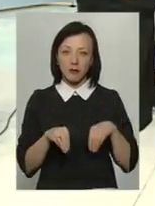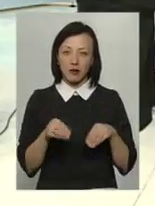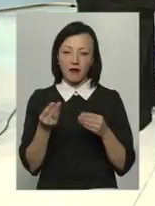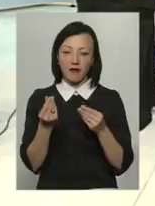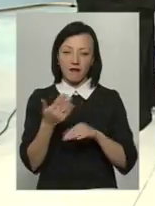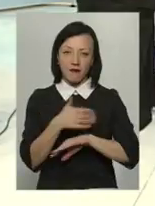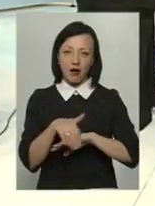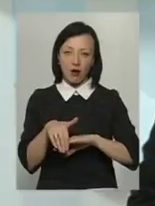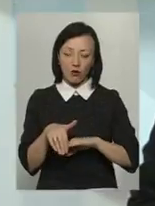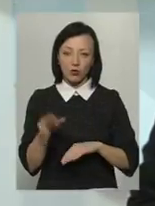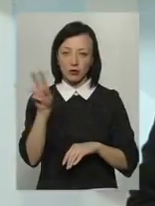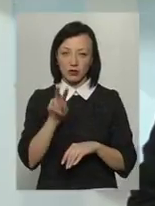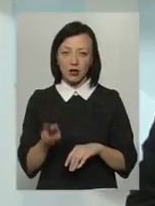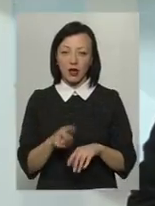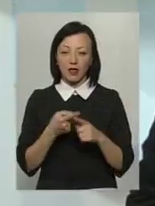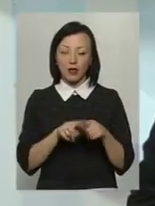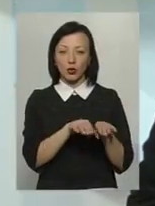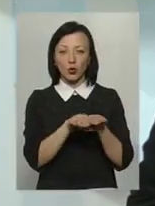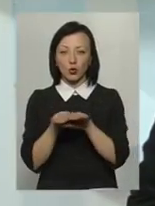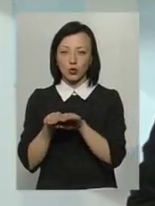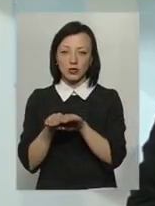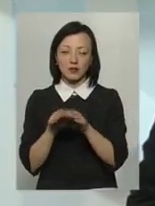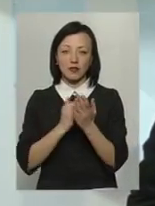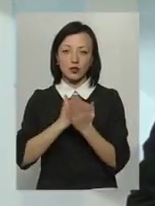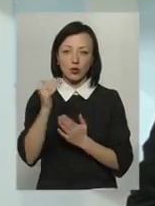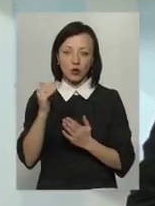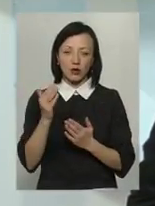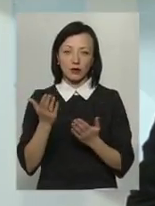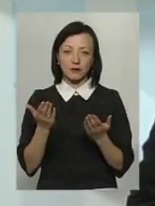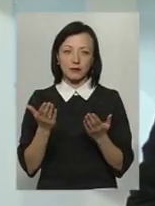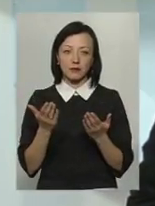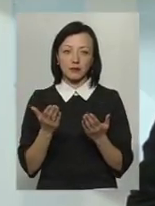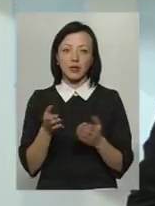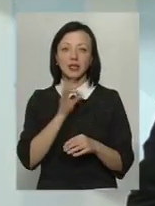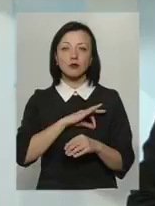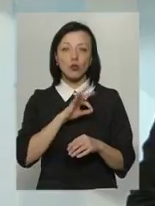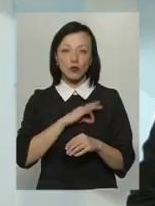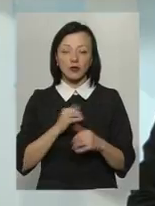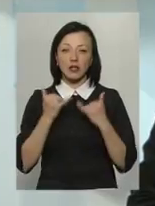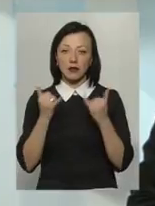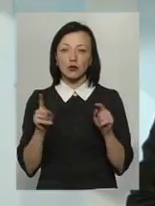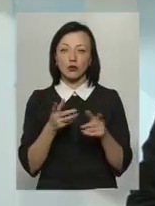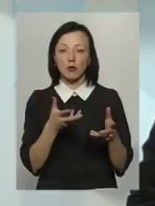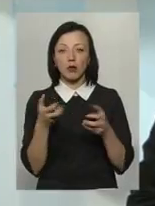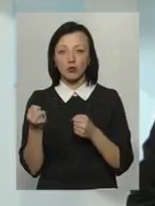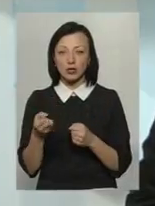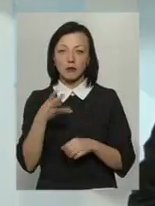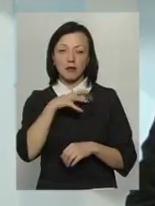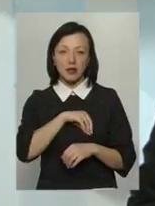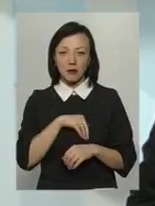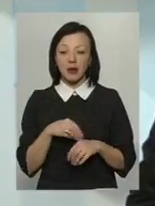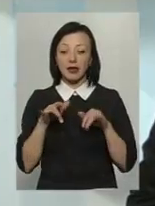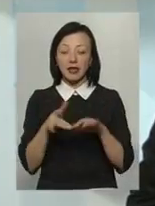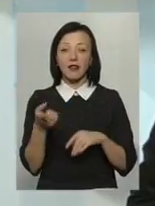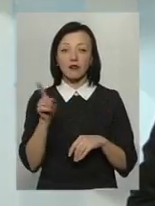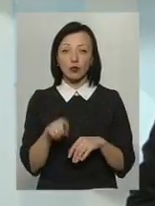цей курс, високий курс валюти, використовувати для того, щоб бути прибыль. Дело в тому,